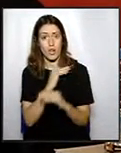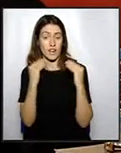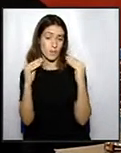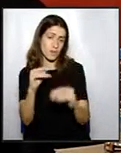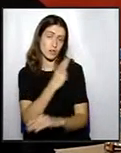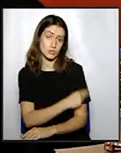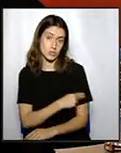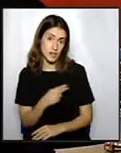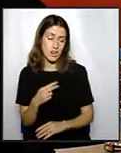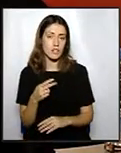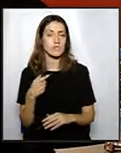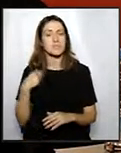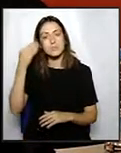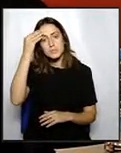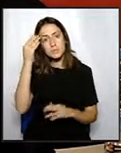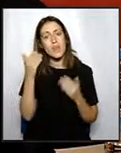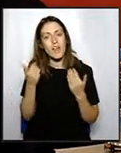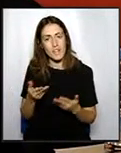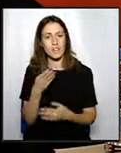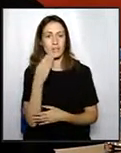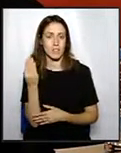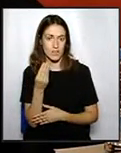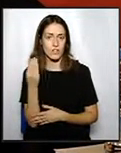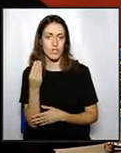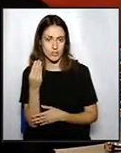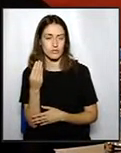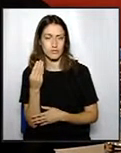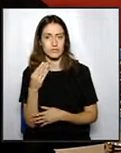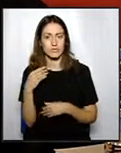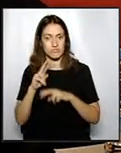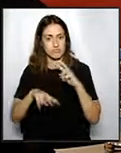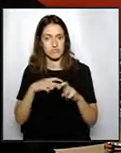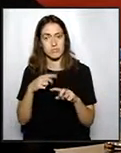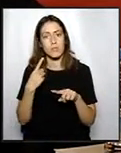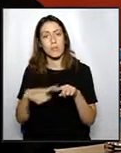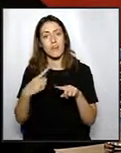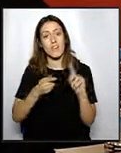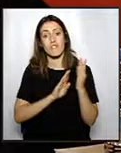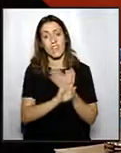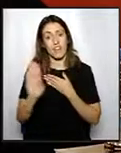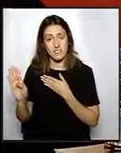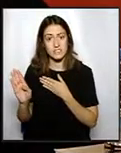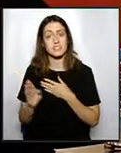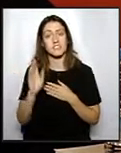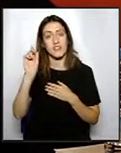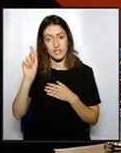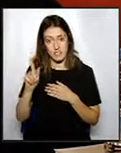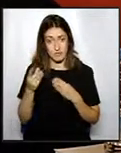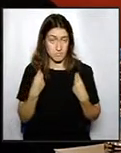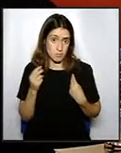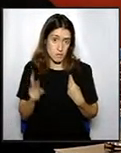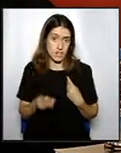del tot necessari que, com més aviat, es pugui fer aquesta actuació, doncs, molt millor, no tan sols pels veïns de la ciutat, sinó també pel